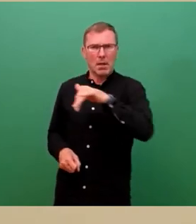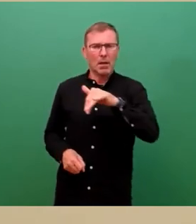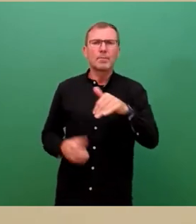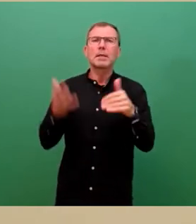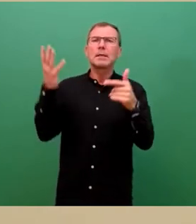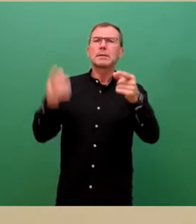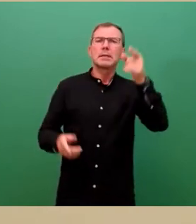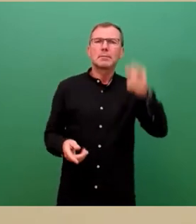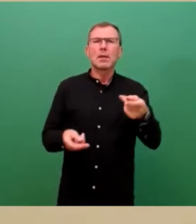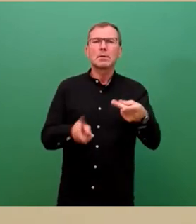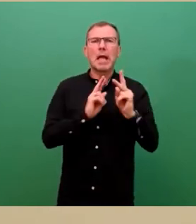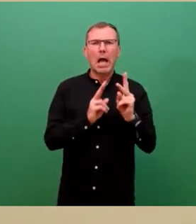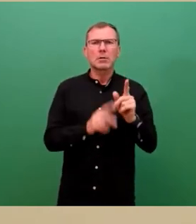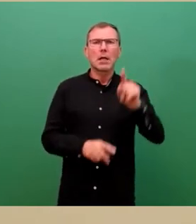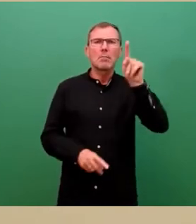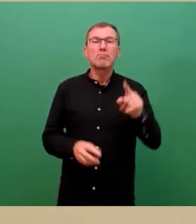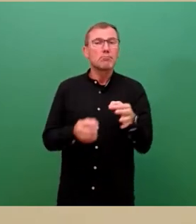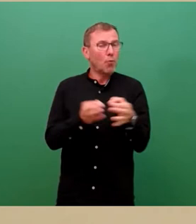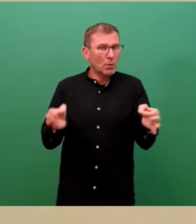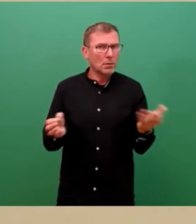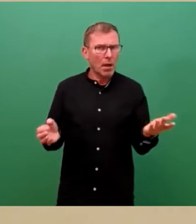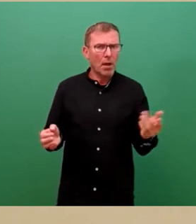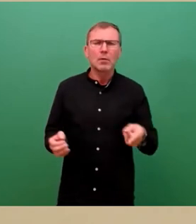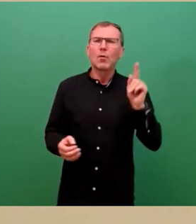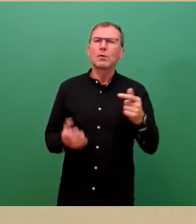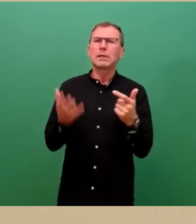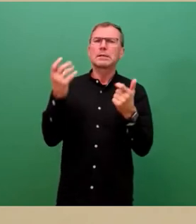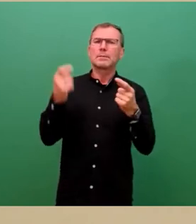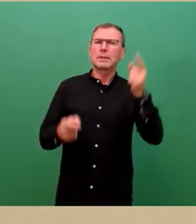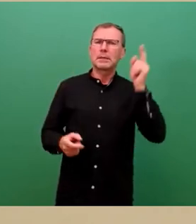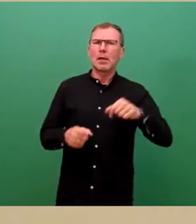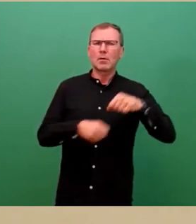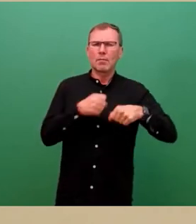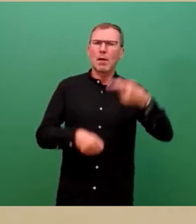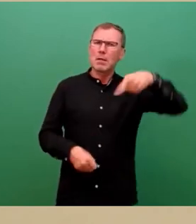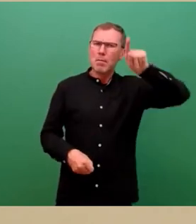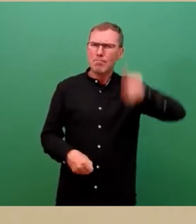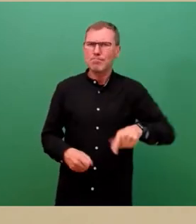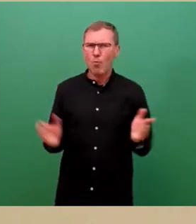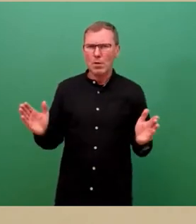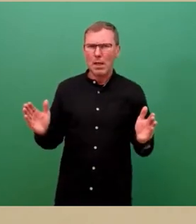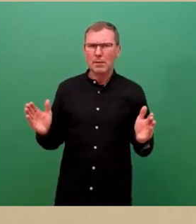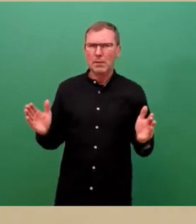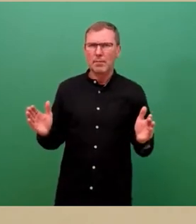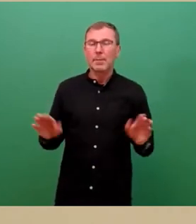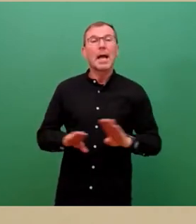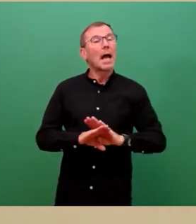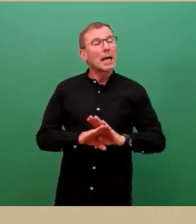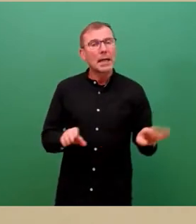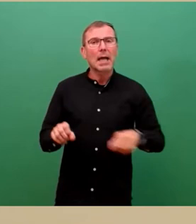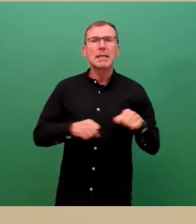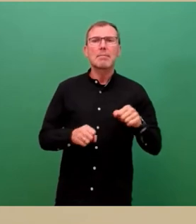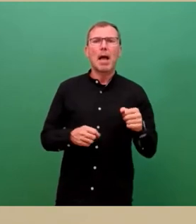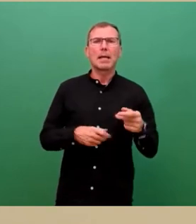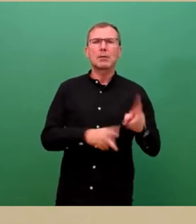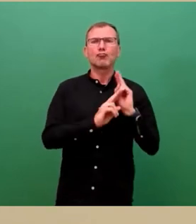Ausleihen pro Tag, 170.000 Fahrten im Monat. Kein Bike-Sharing-System in Deutschland kann